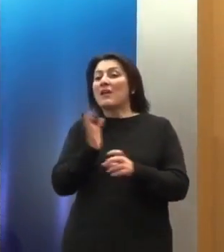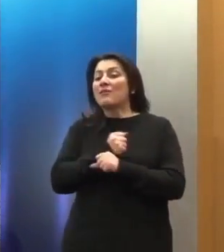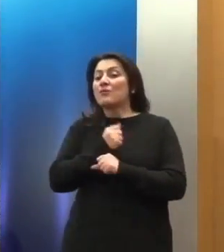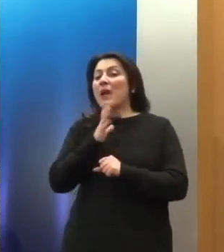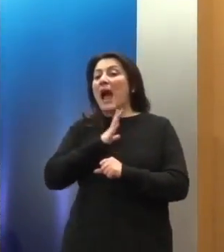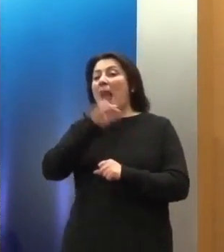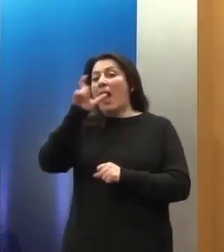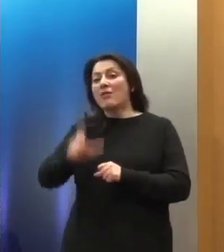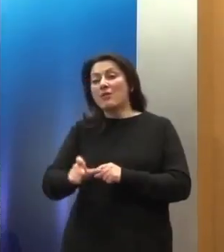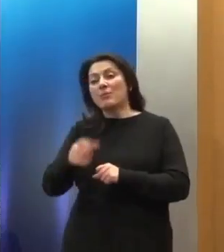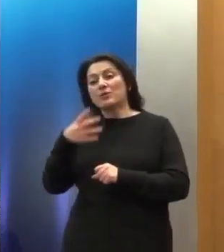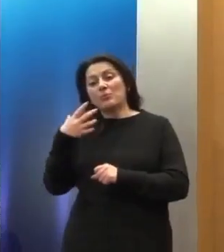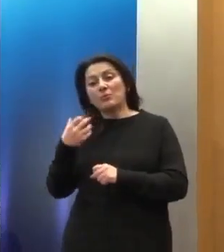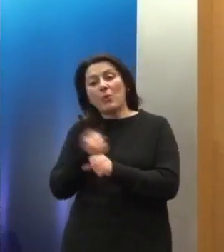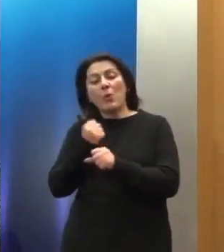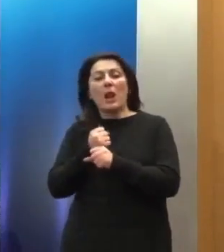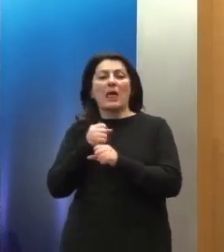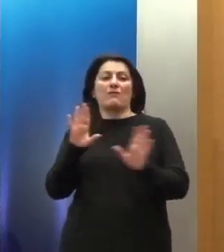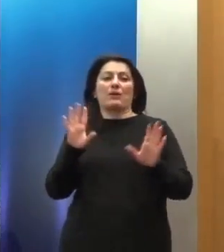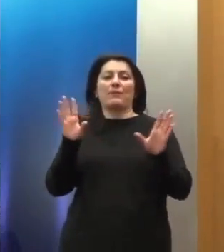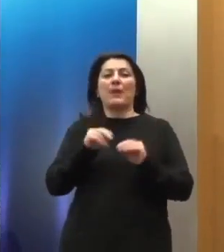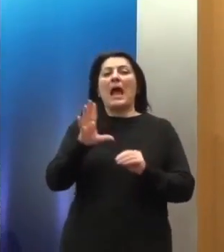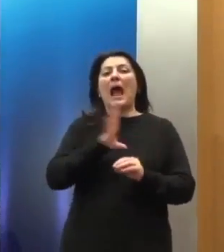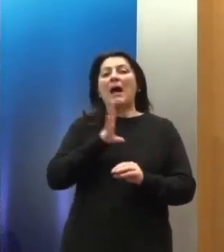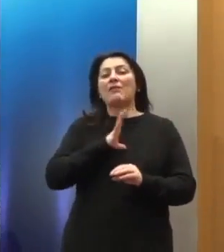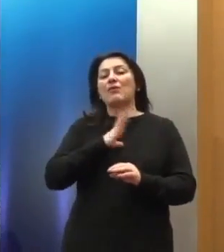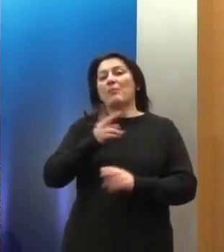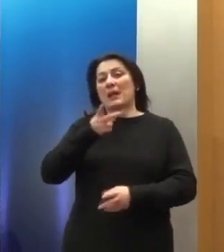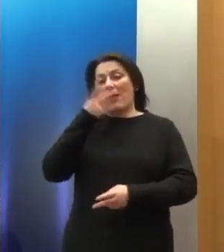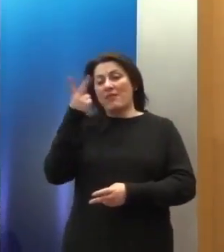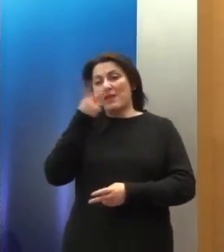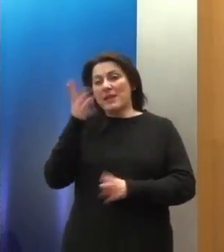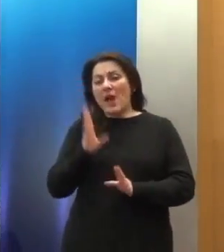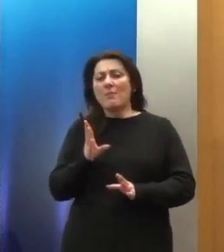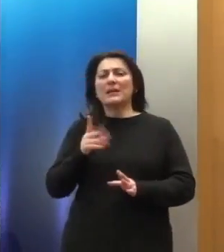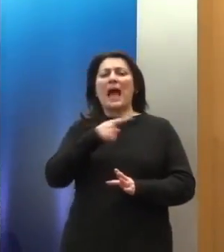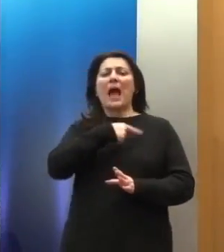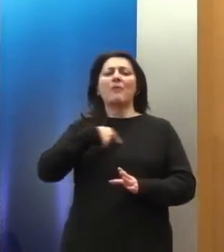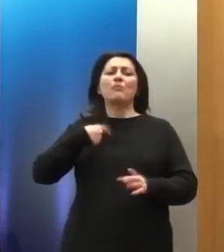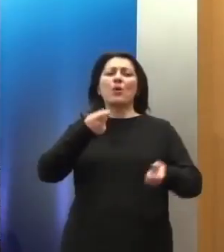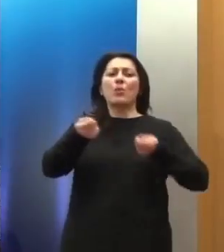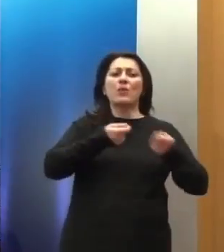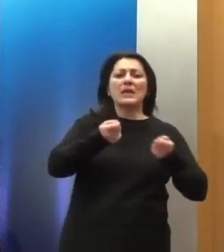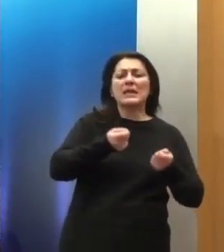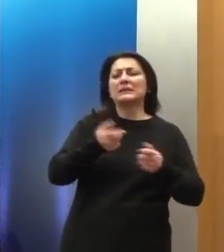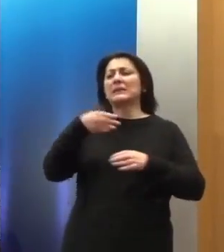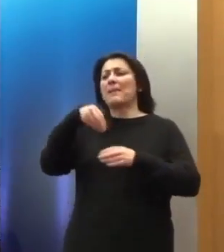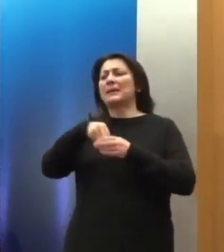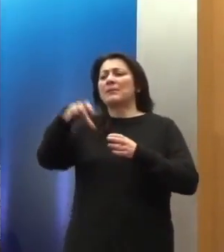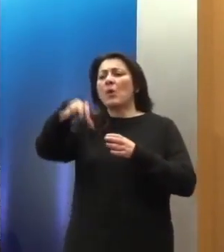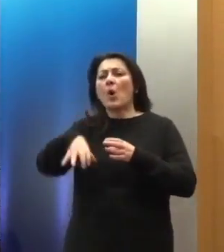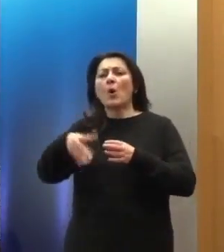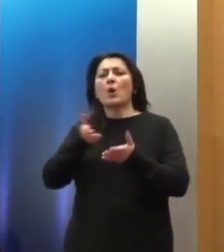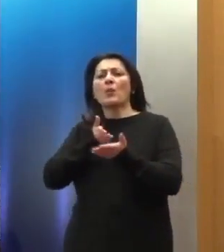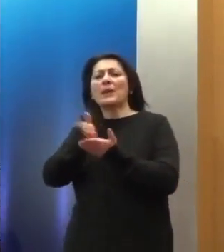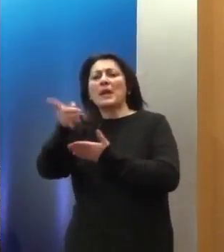ασχολούνται με τα ανθρώπινα δικαιώματα από διάφορες, από τη δίκηση, από την δικαιοσύνη και